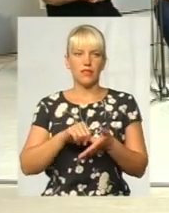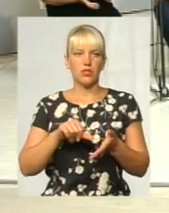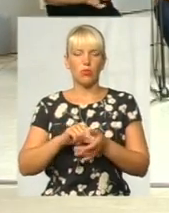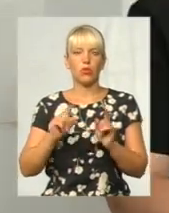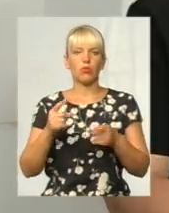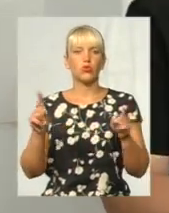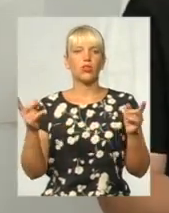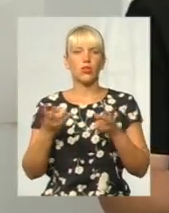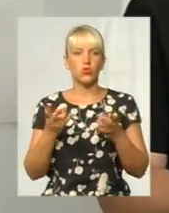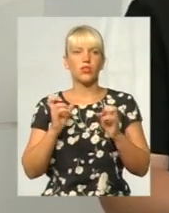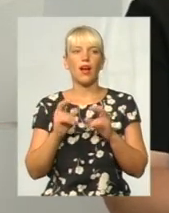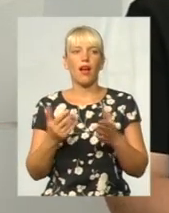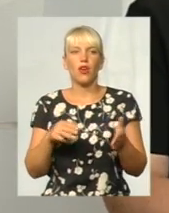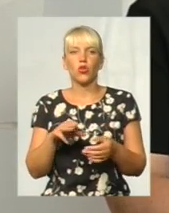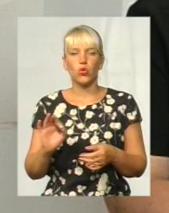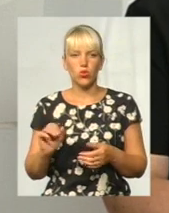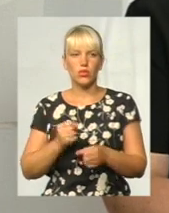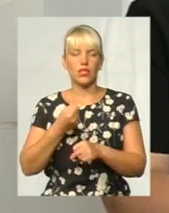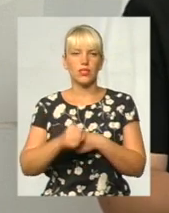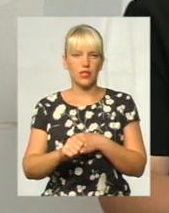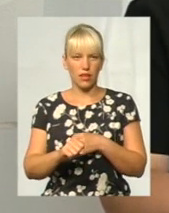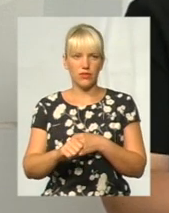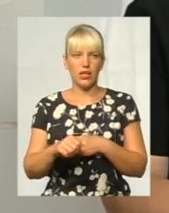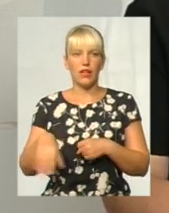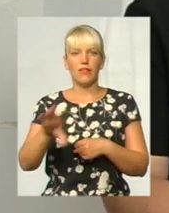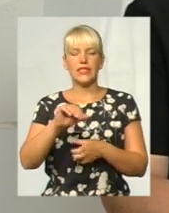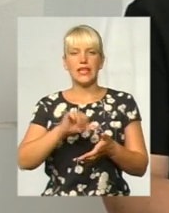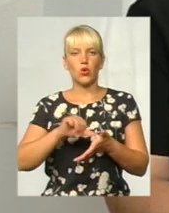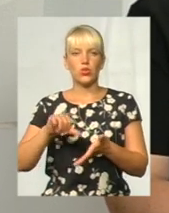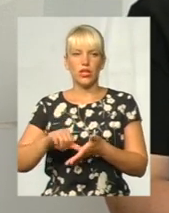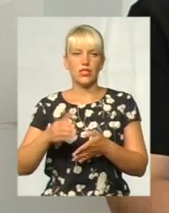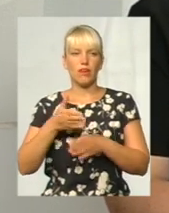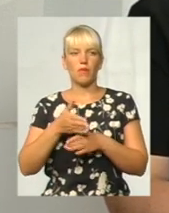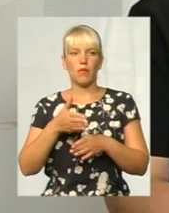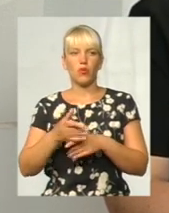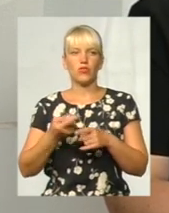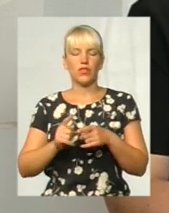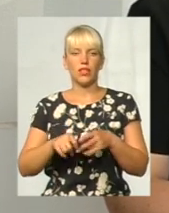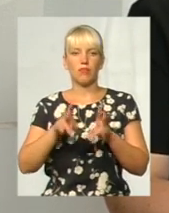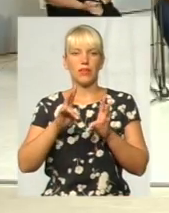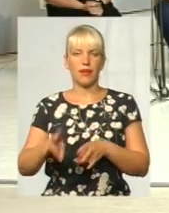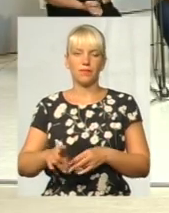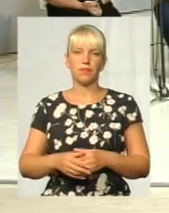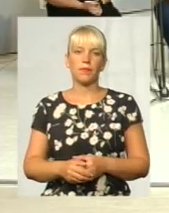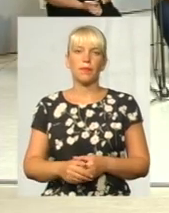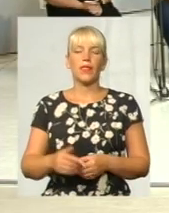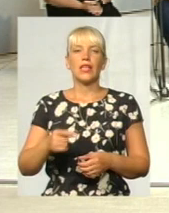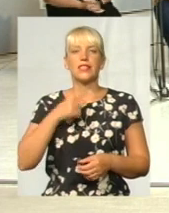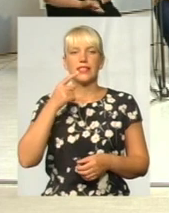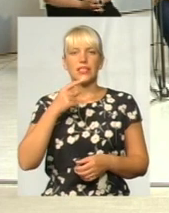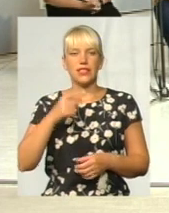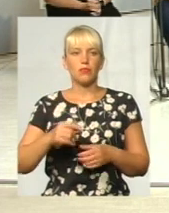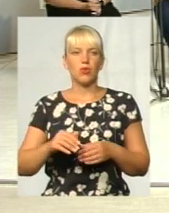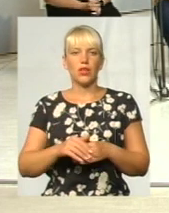тому що треба якось заставити всіх учасників допомогти цій біде. Скажіть, будь ласка, чи зданий